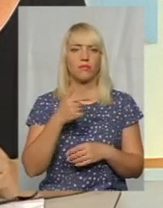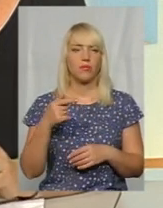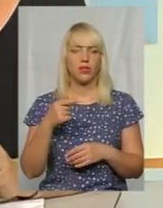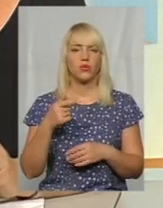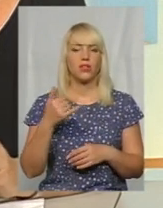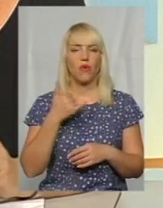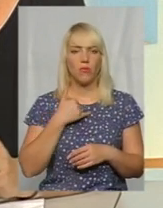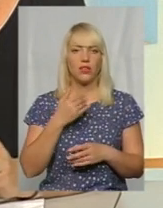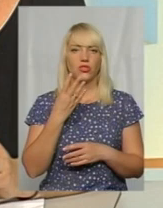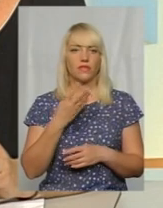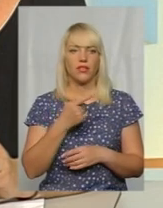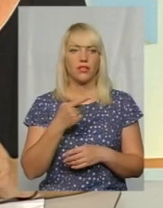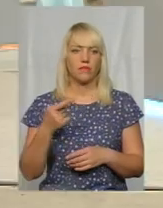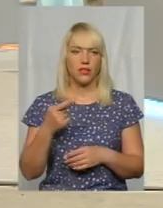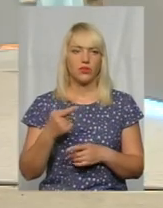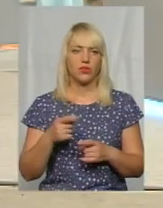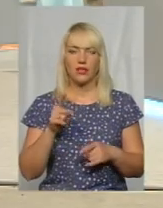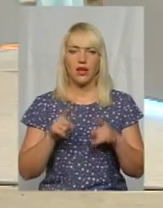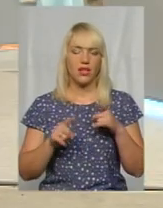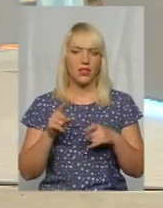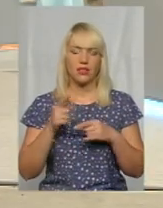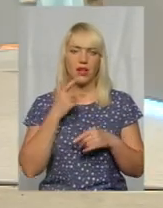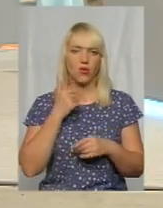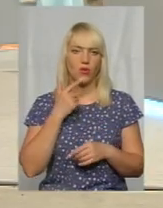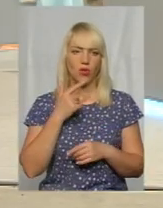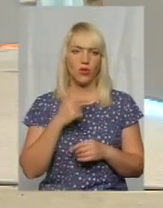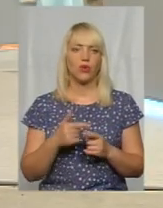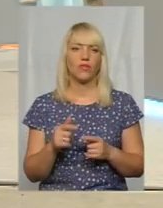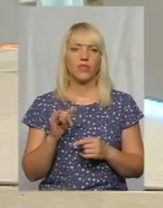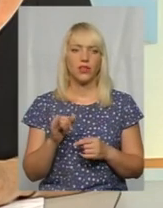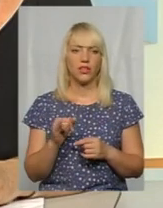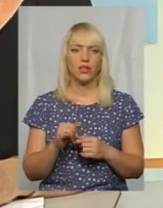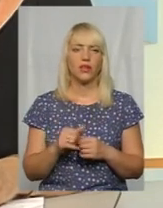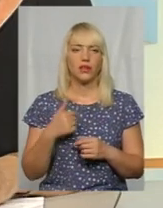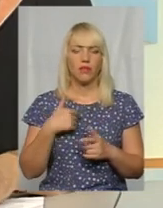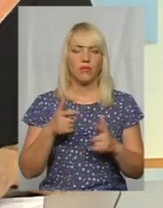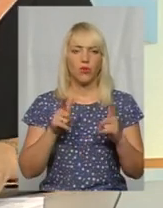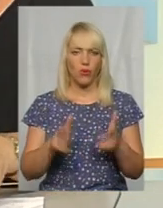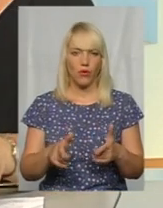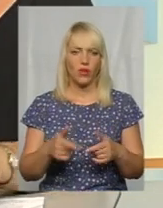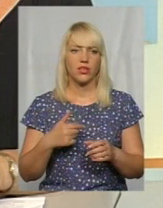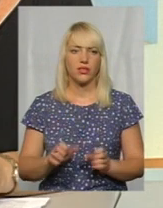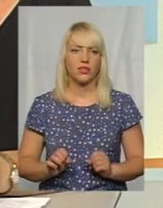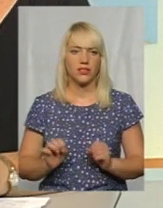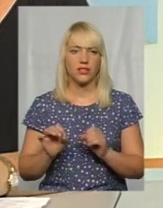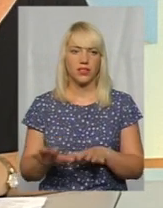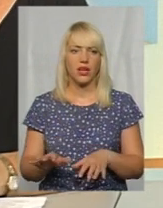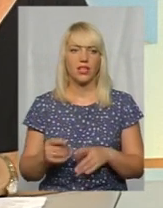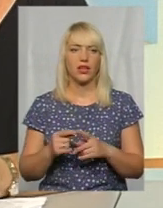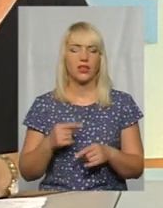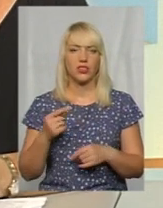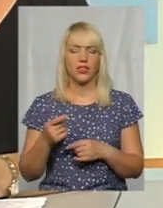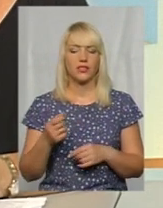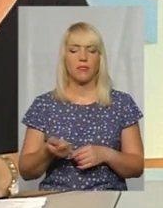мене четверта мінус. Рідкісна група крові. це є рідкісна група крові. Я погодилася, здала. І через першу